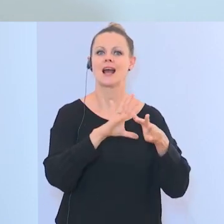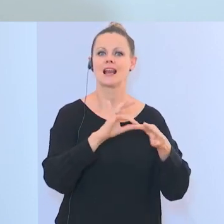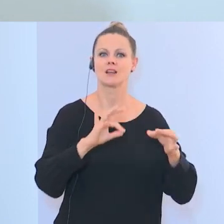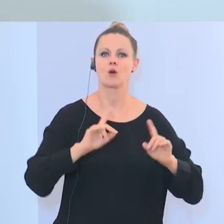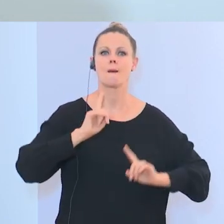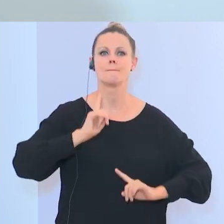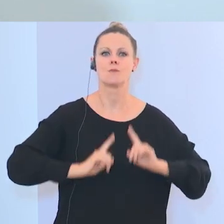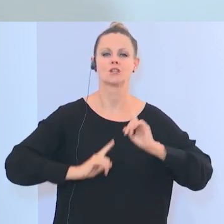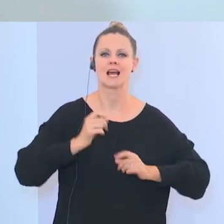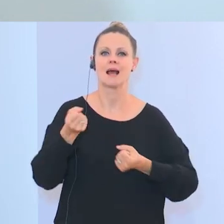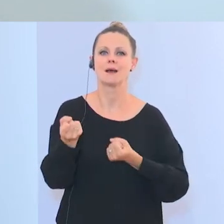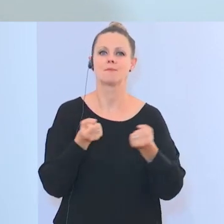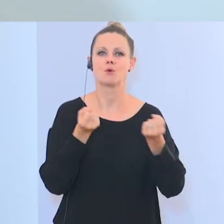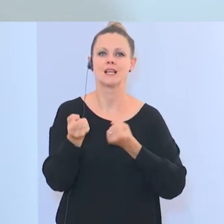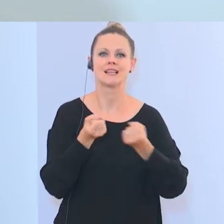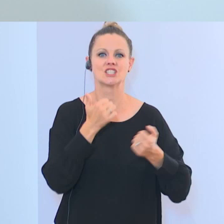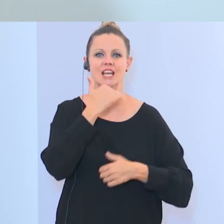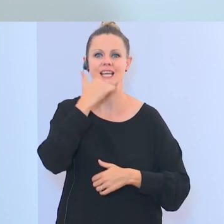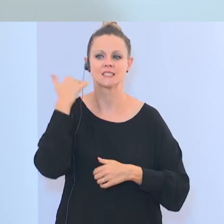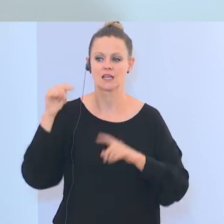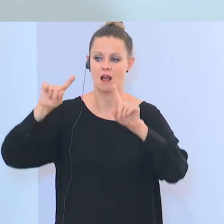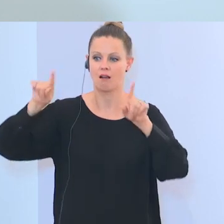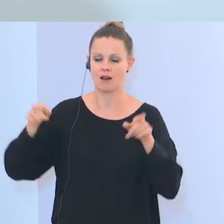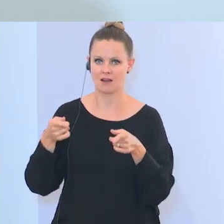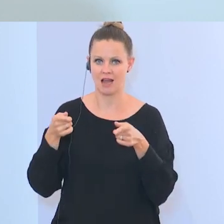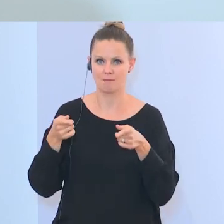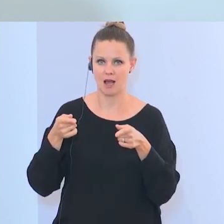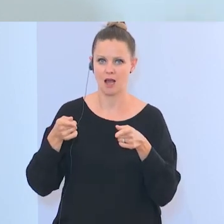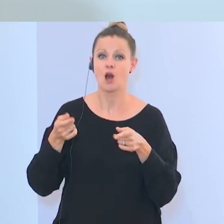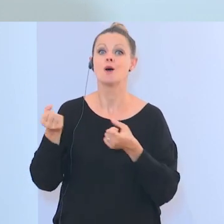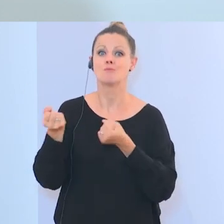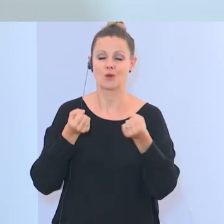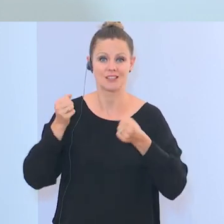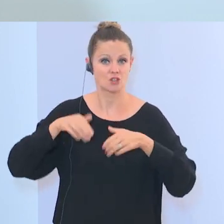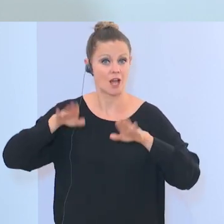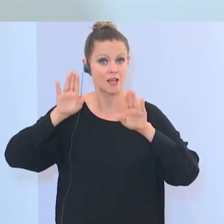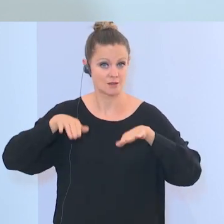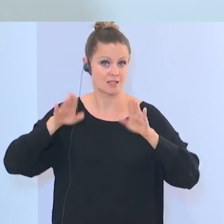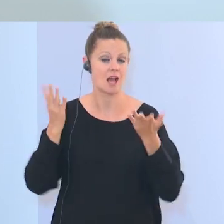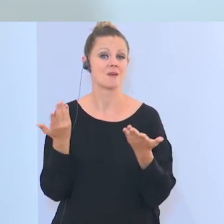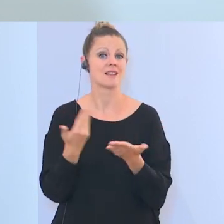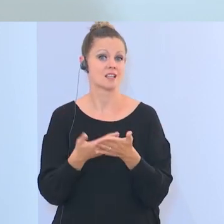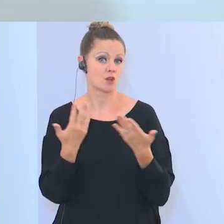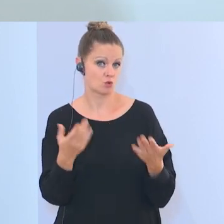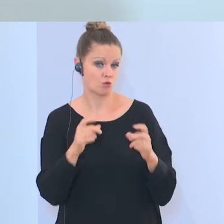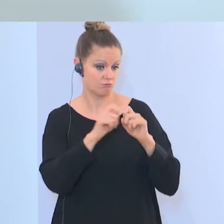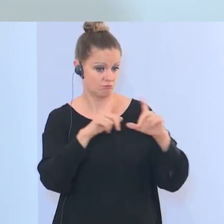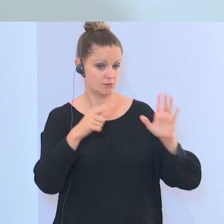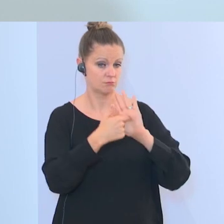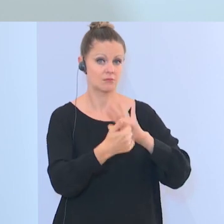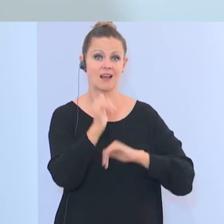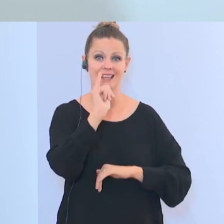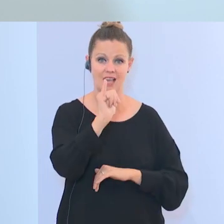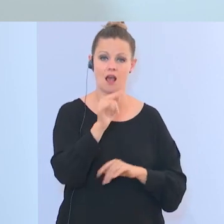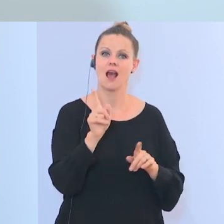motivierten politischen Extremismus, ein Klammer politischer Islam sein soll und dementsprechend haben wir das auch abgebildet. Aber ja, auch in